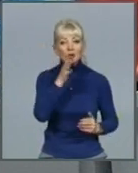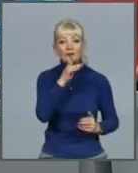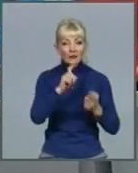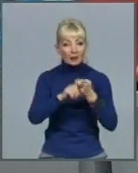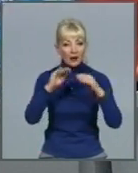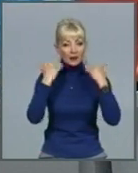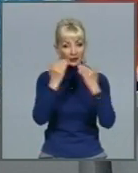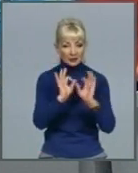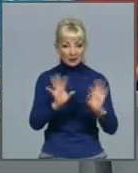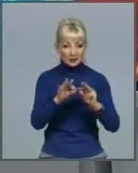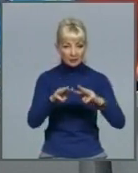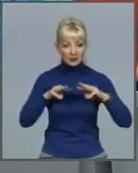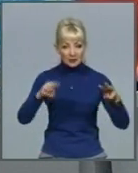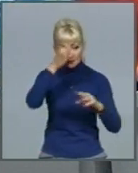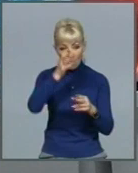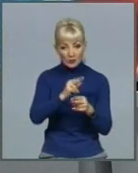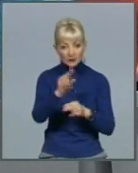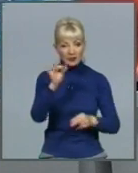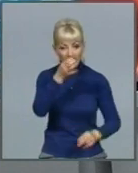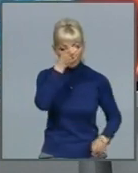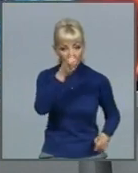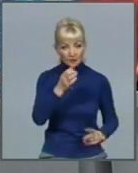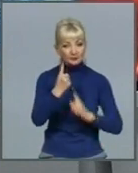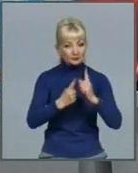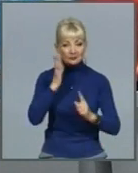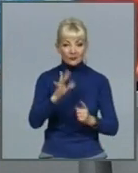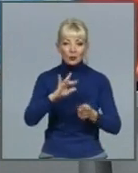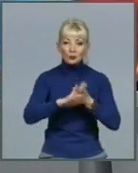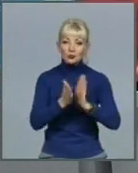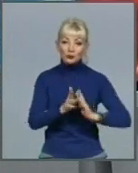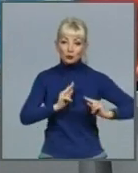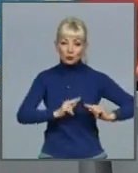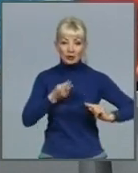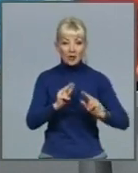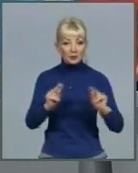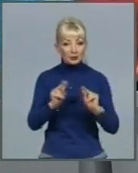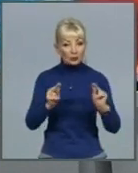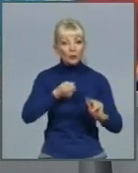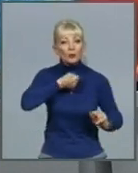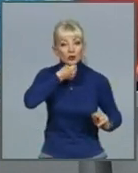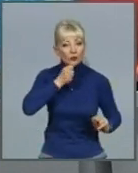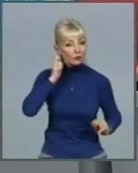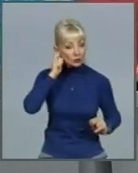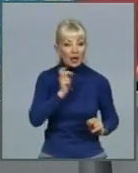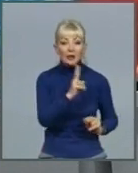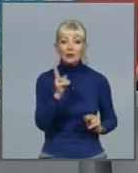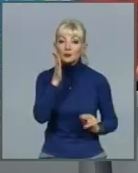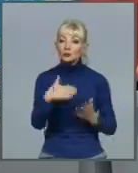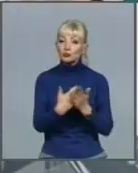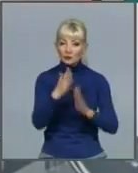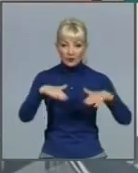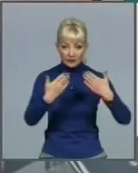Міністерстві освіти і науки. Змінено буде і умова праці для педагогів поважного віку. Якими саме будуть нововведення – далі.